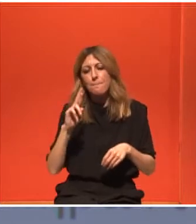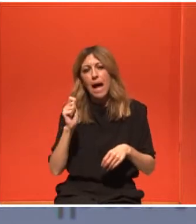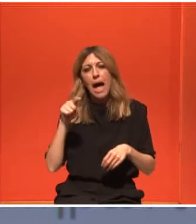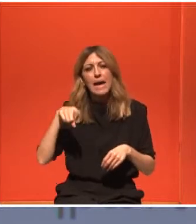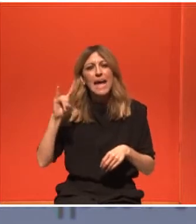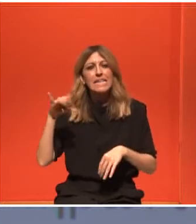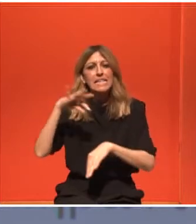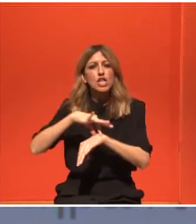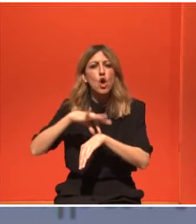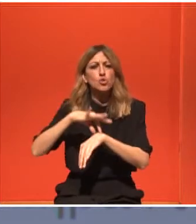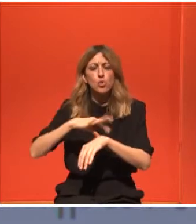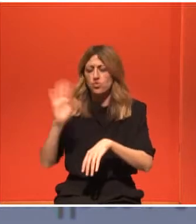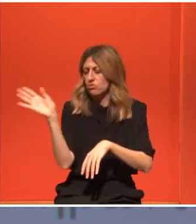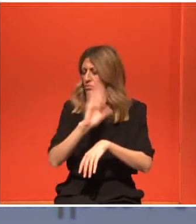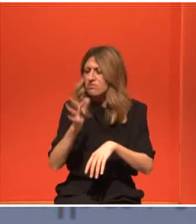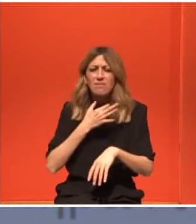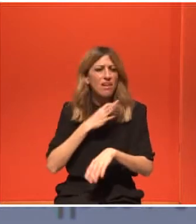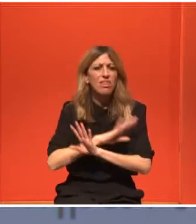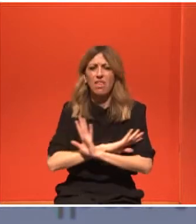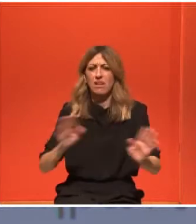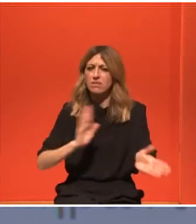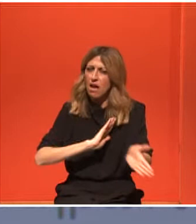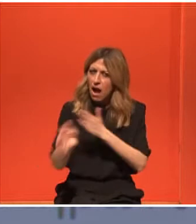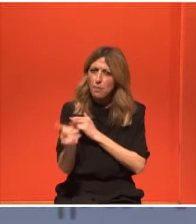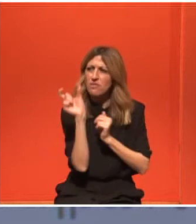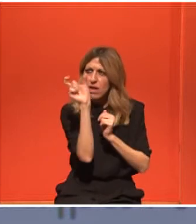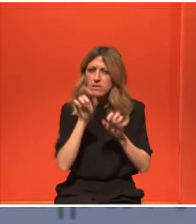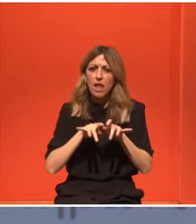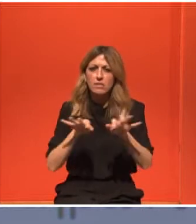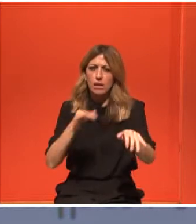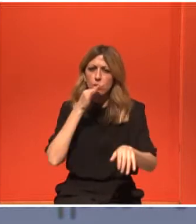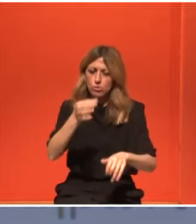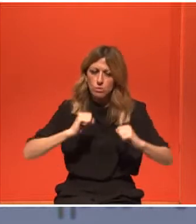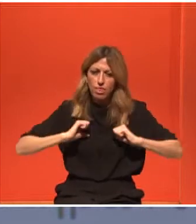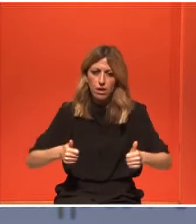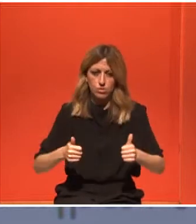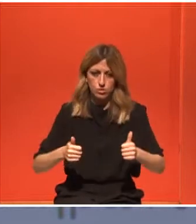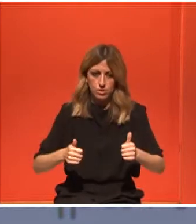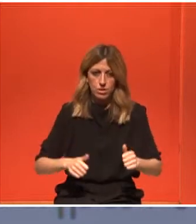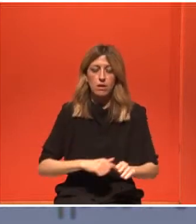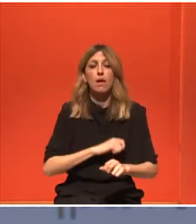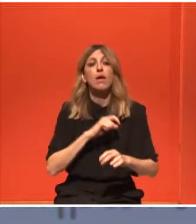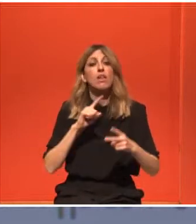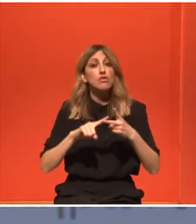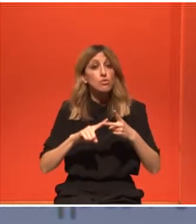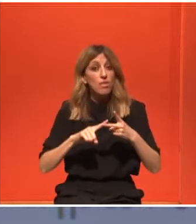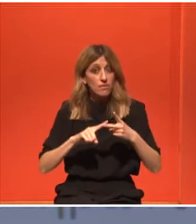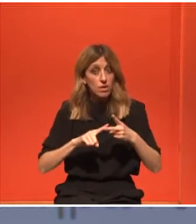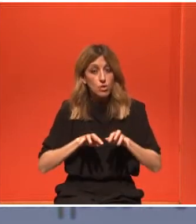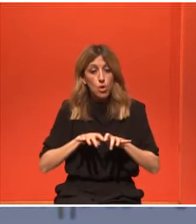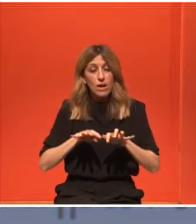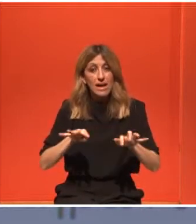Τρίτον, συμφωνώ απόλυτα ότι είναι για μένα σε ένα μεγάλο ποσοστό ψυχολογική ασθένεια. Την φέρνουμε εμείς εμάς